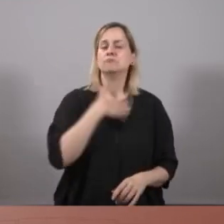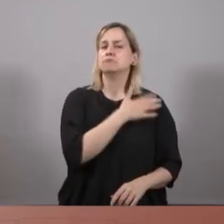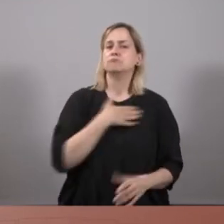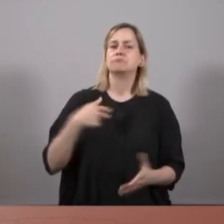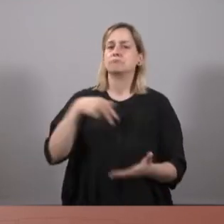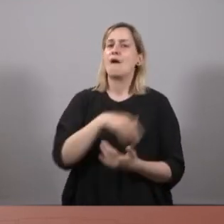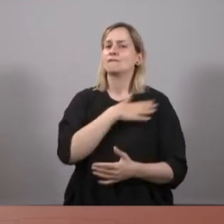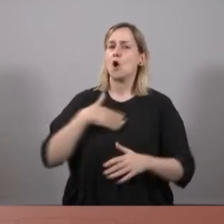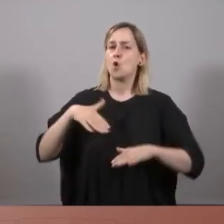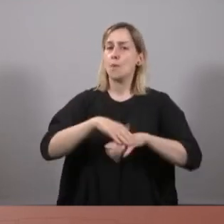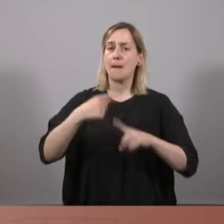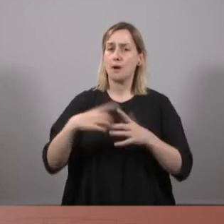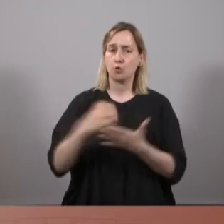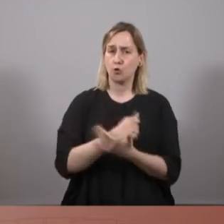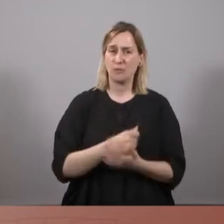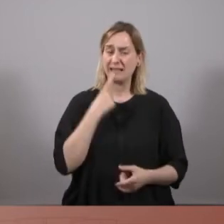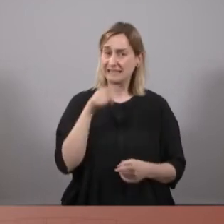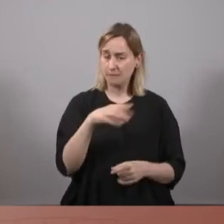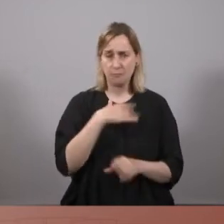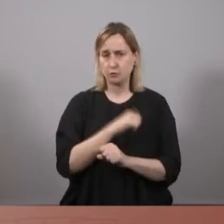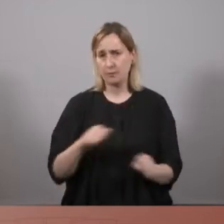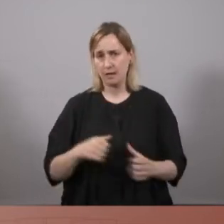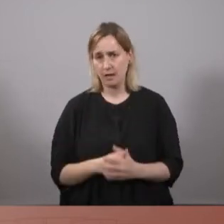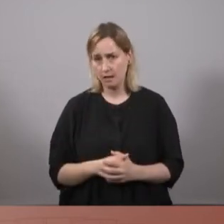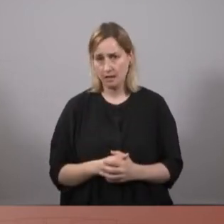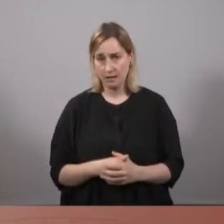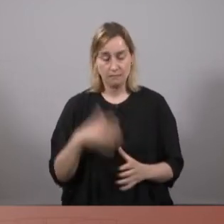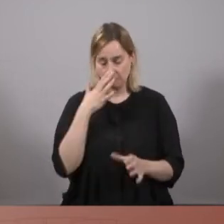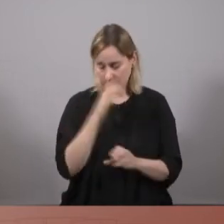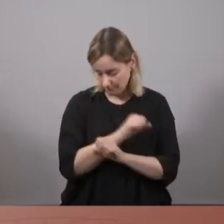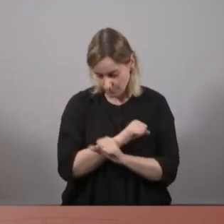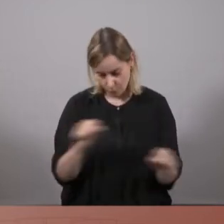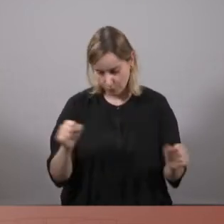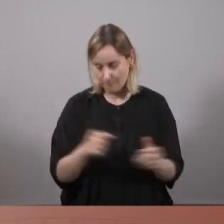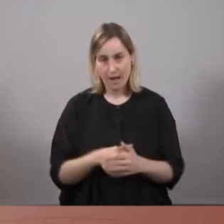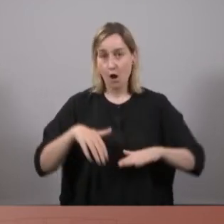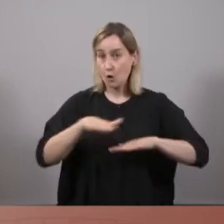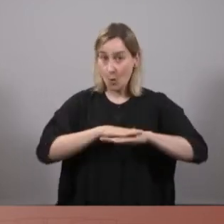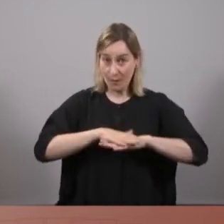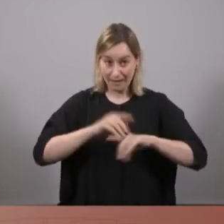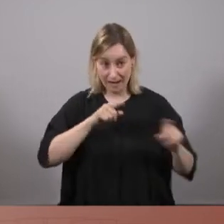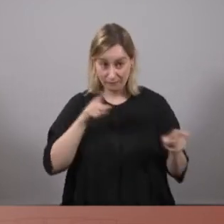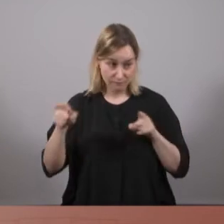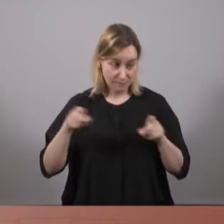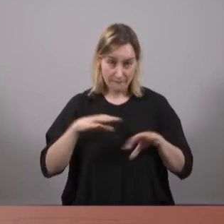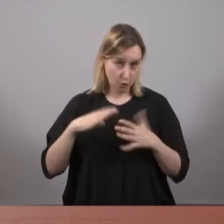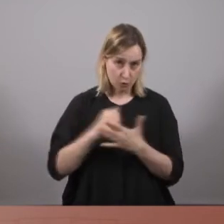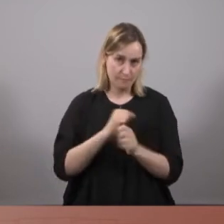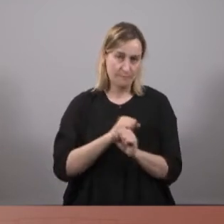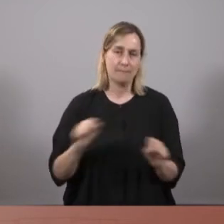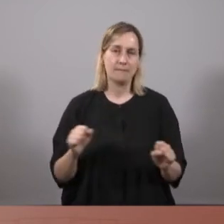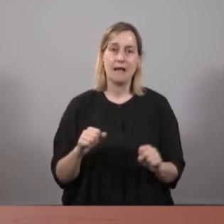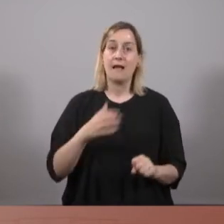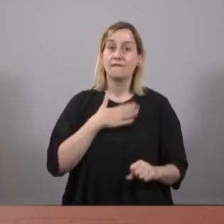per a tothom. I nosaltres direm que això no és possible. És impossible governar per a tothom. vol